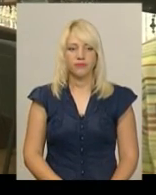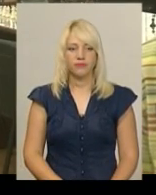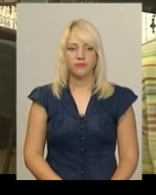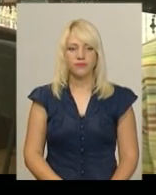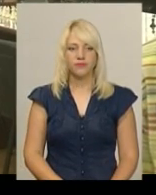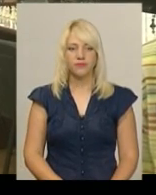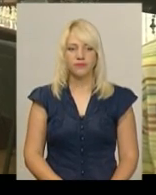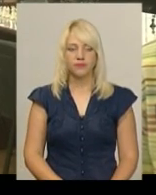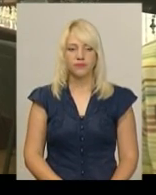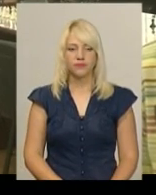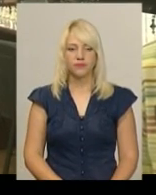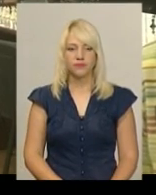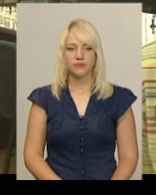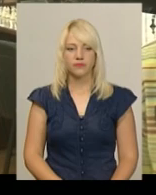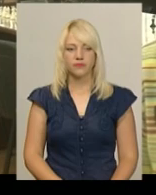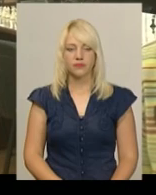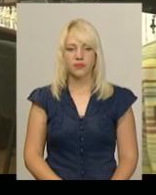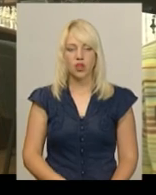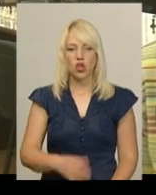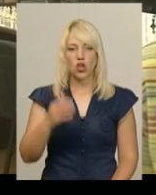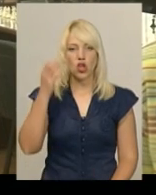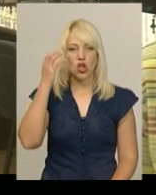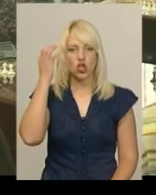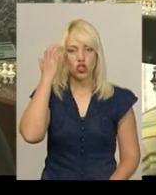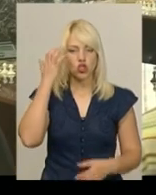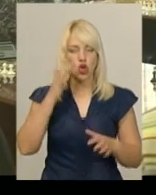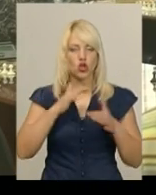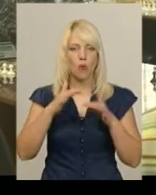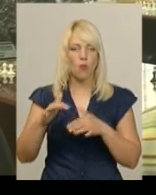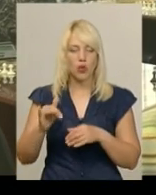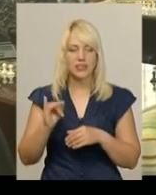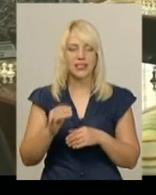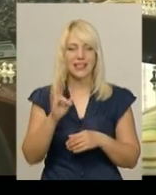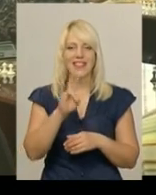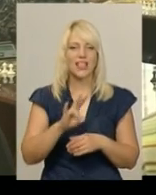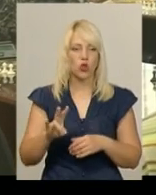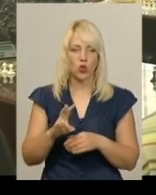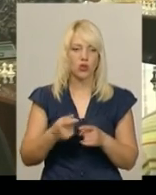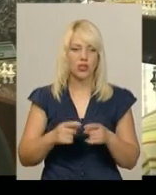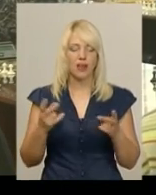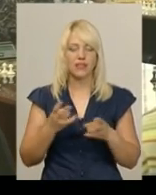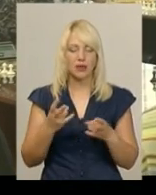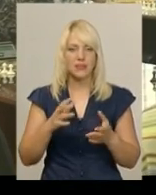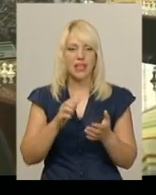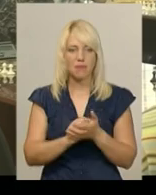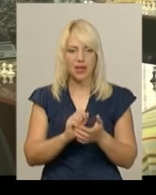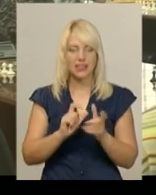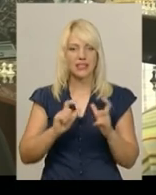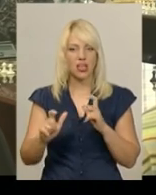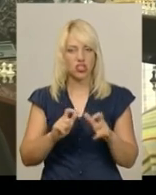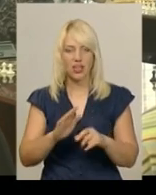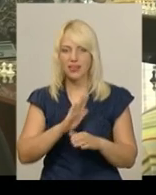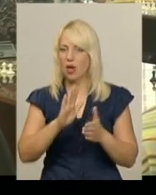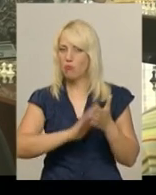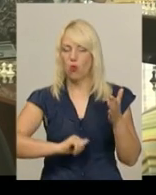Чорноморськ і Миколаїв. Щоб перемагати в шахах, треба постійно займатися і не